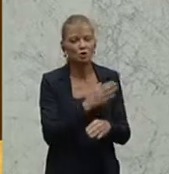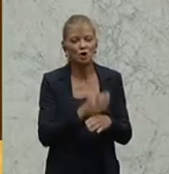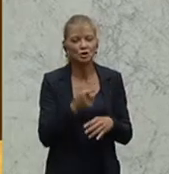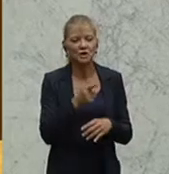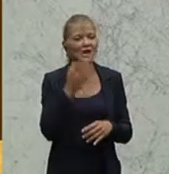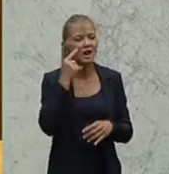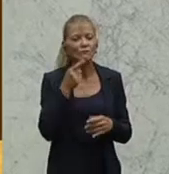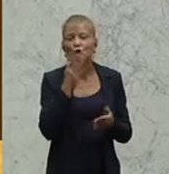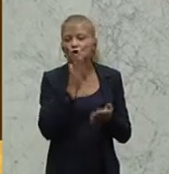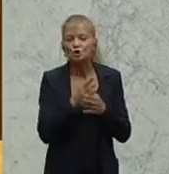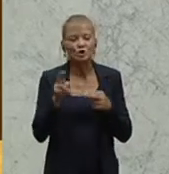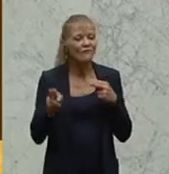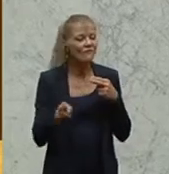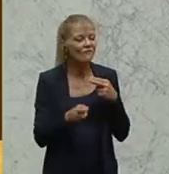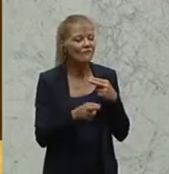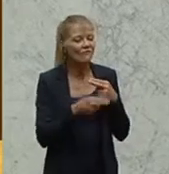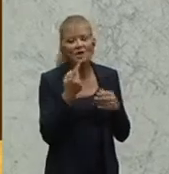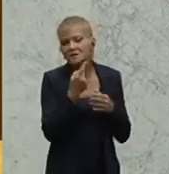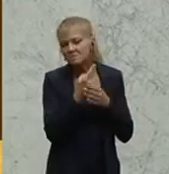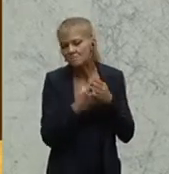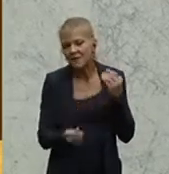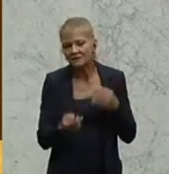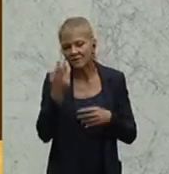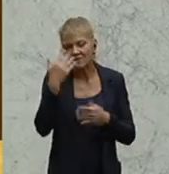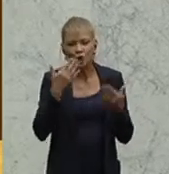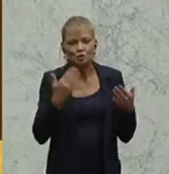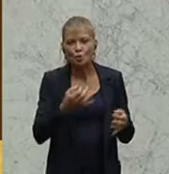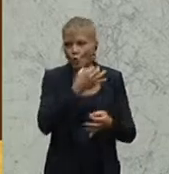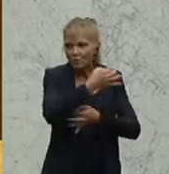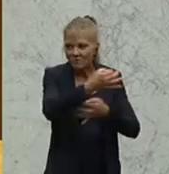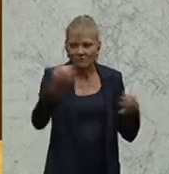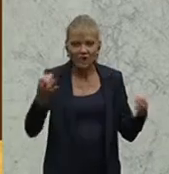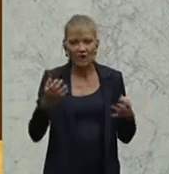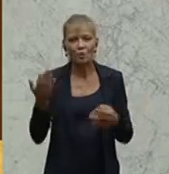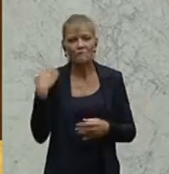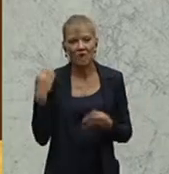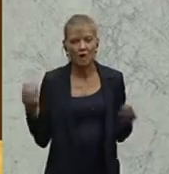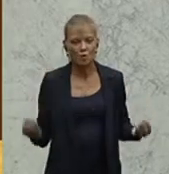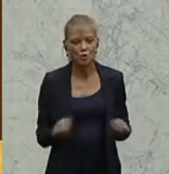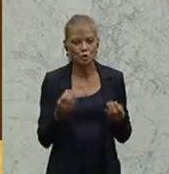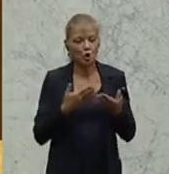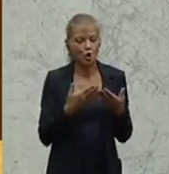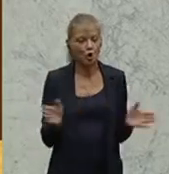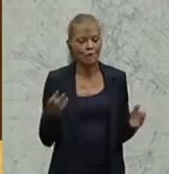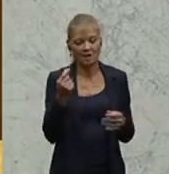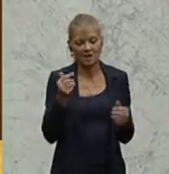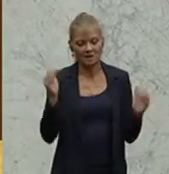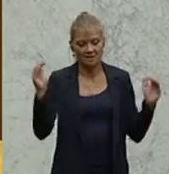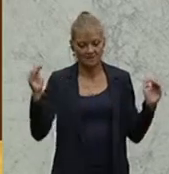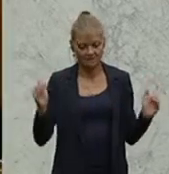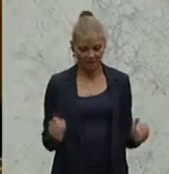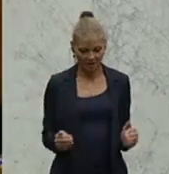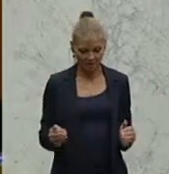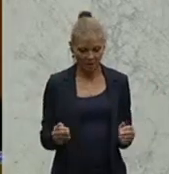Bankrotts lebt, weil ja genau diese Befragungen dazu geführt haben, dass man die öffentlichen Gelder zurückgefahren ist